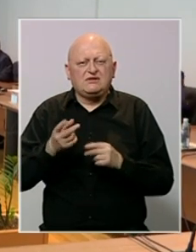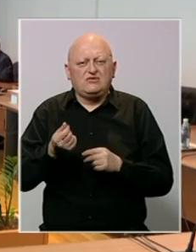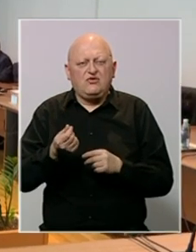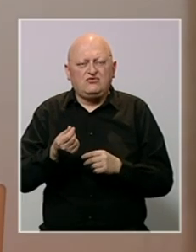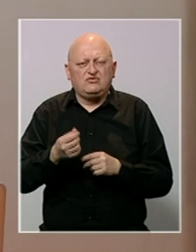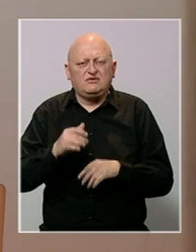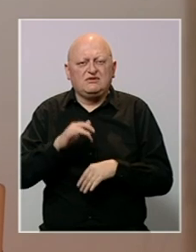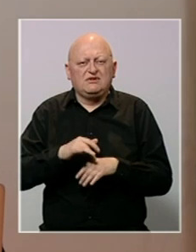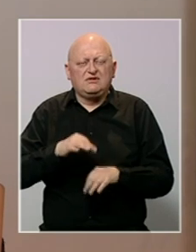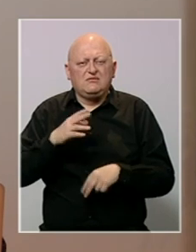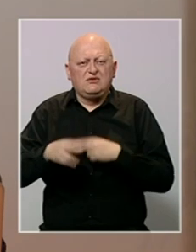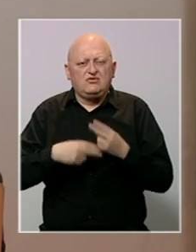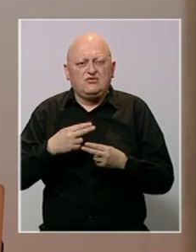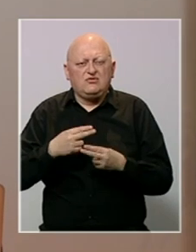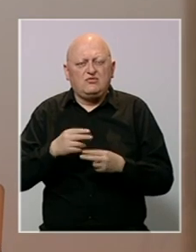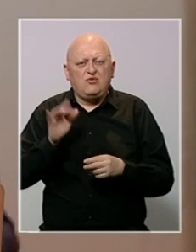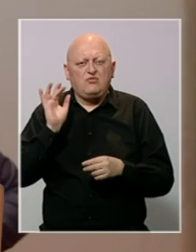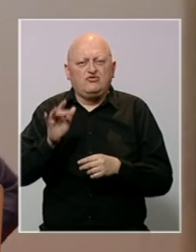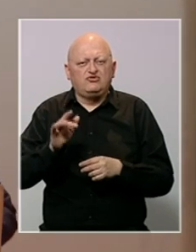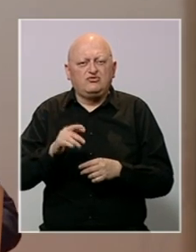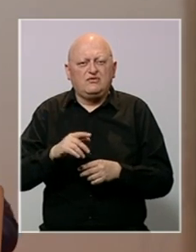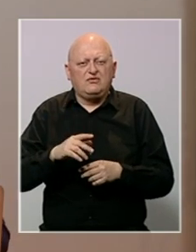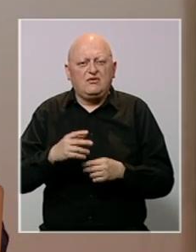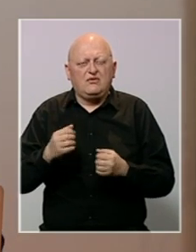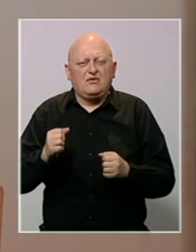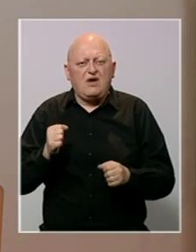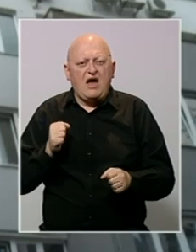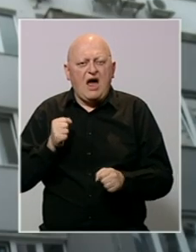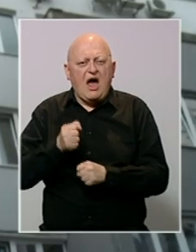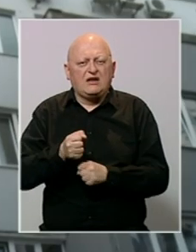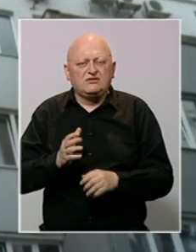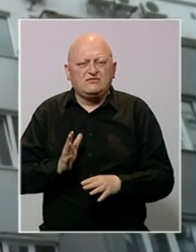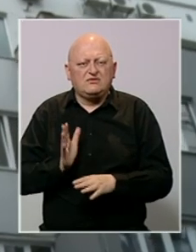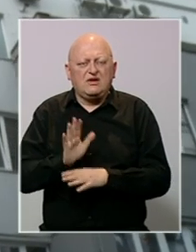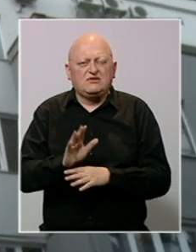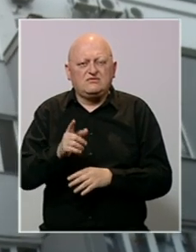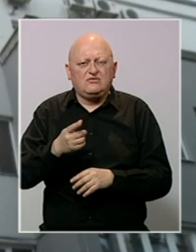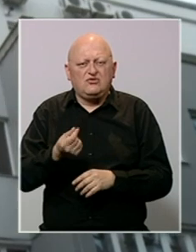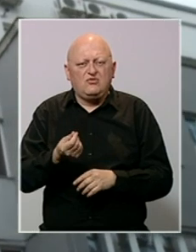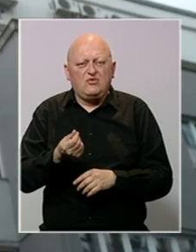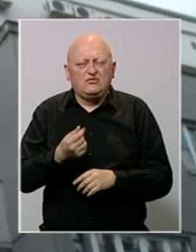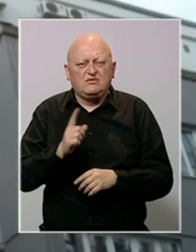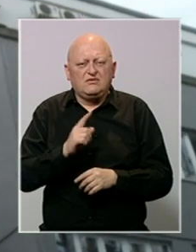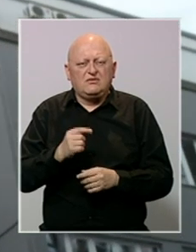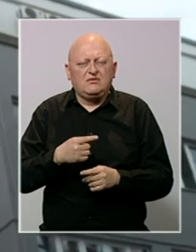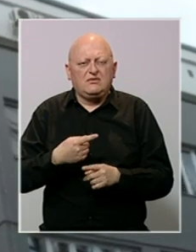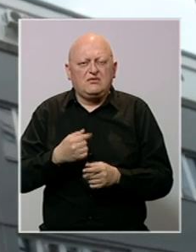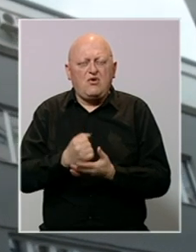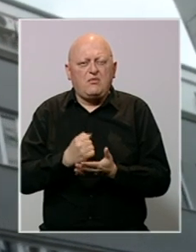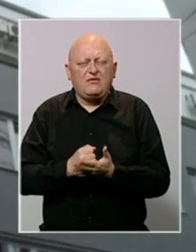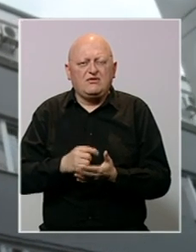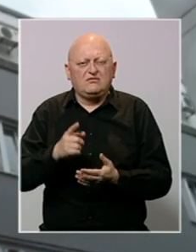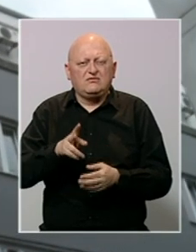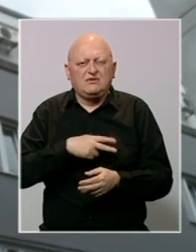novcu. Centralnu izbornu komisiju je obtužio da veoma agresivno nastupa kada je riječ o tom novcu, te da neopravdano krivicu